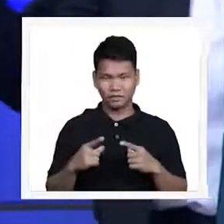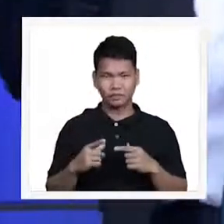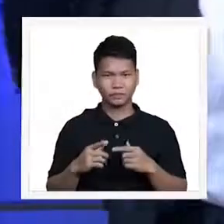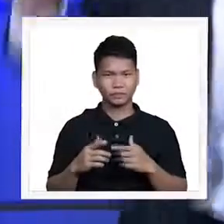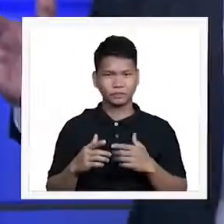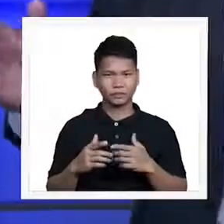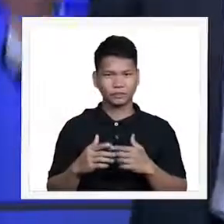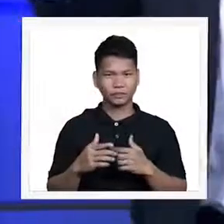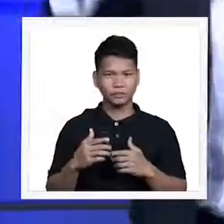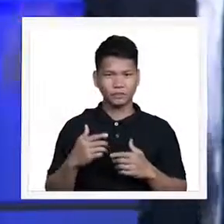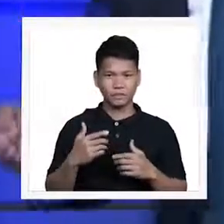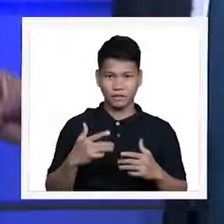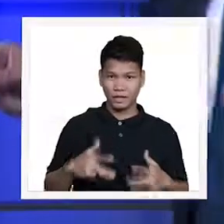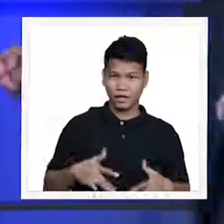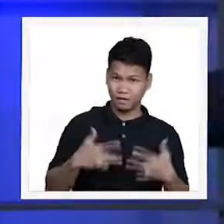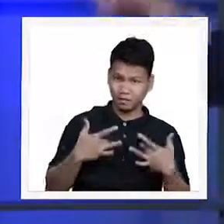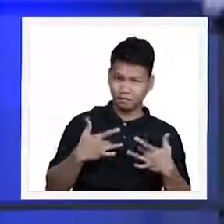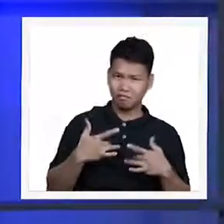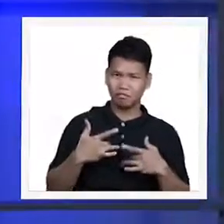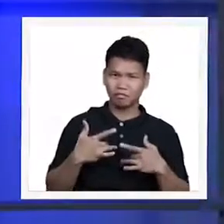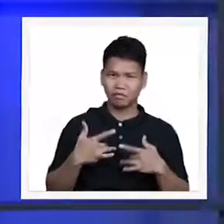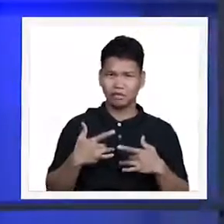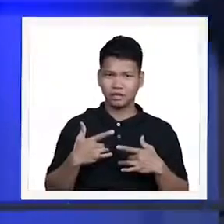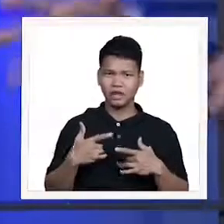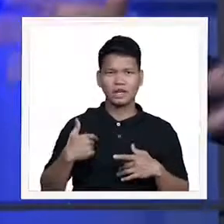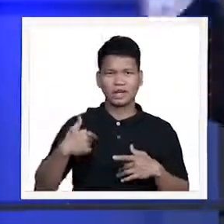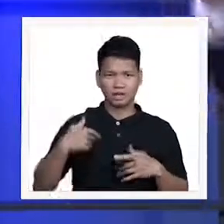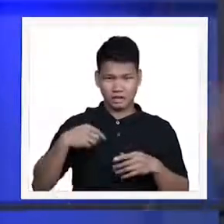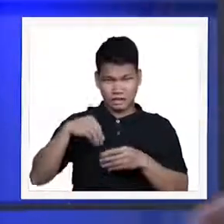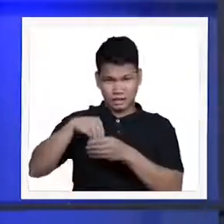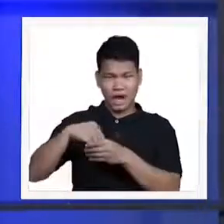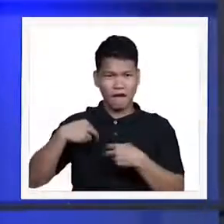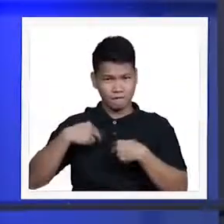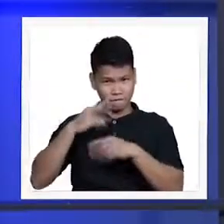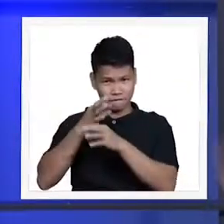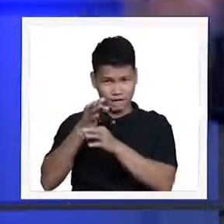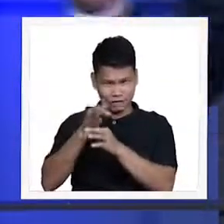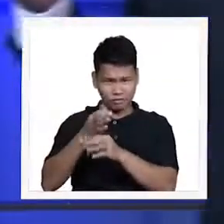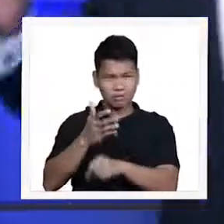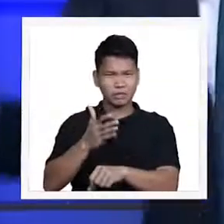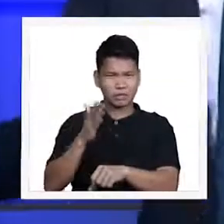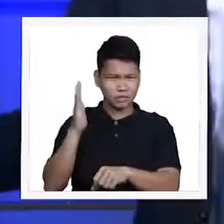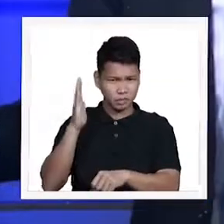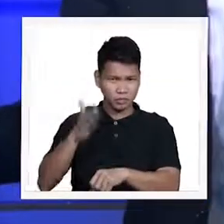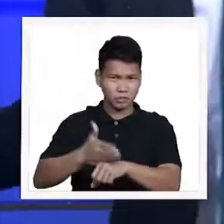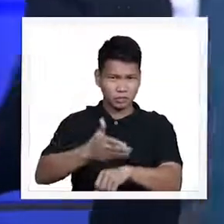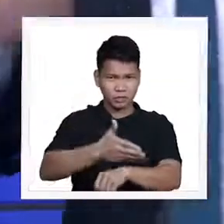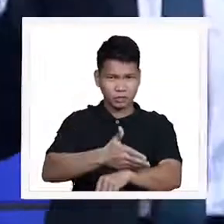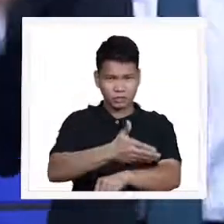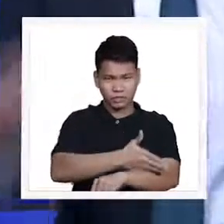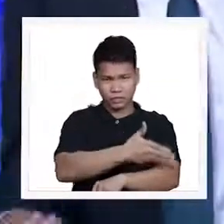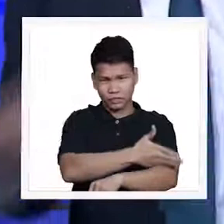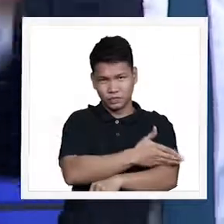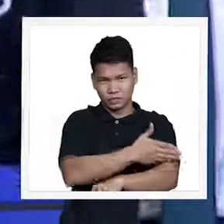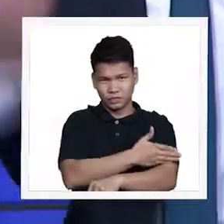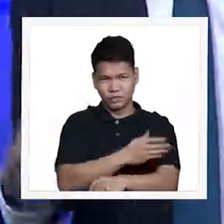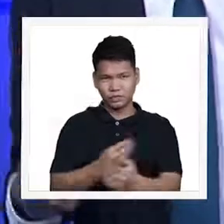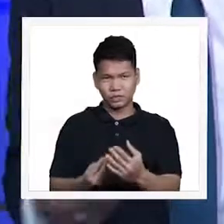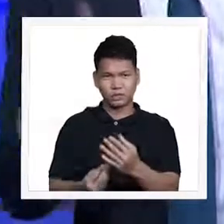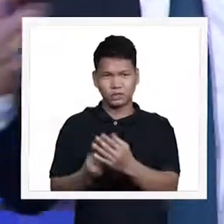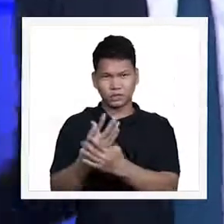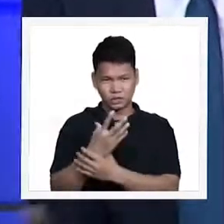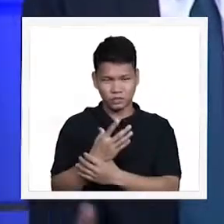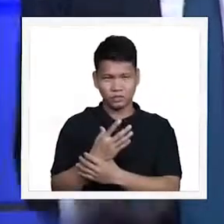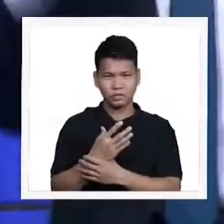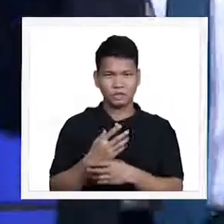kung tayo po'y matututo na mag-trust sa ating Panginoon lalong-lalo na po sa panahon na